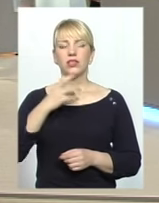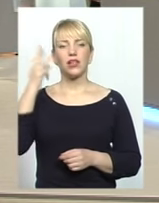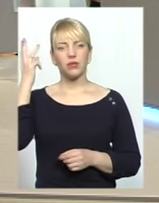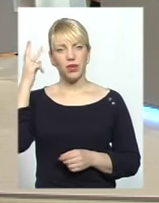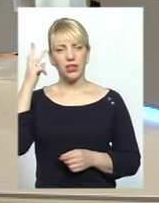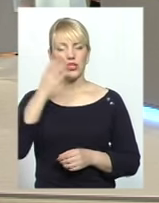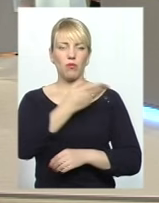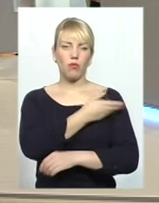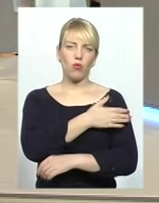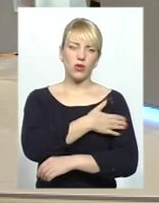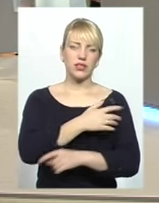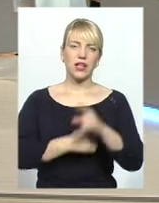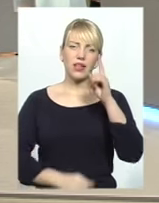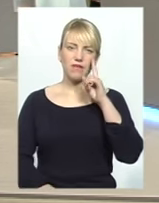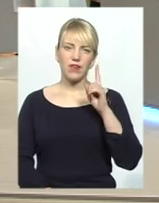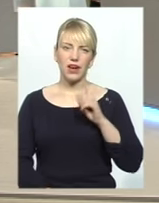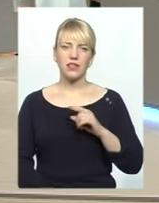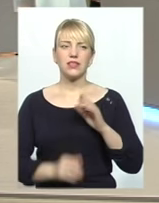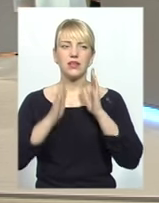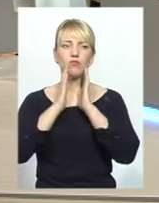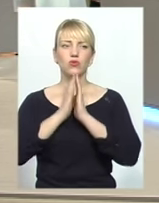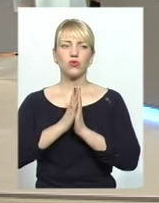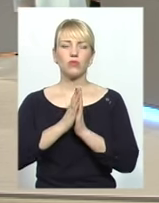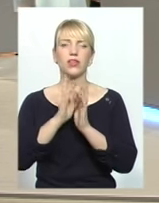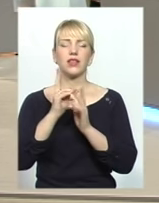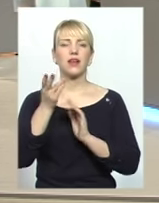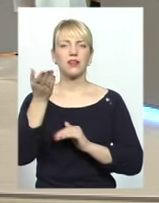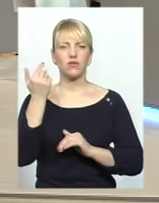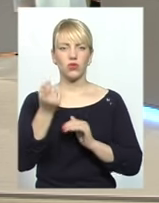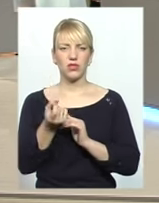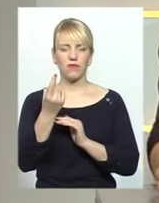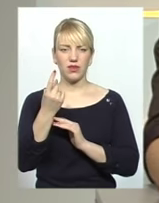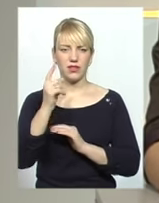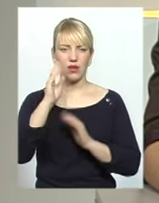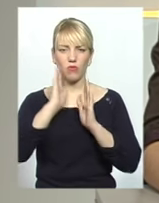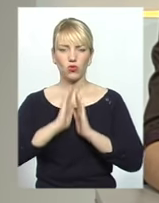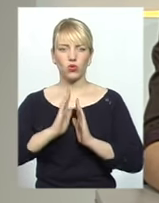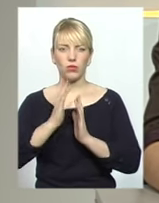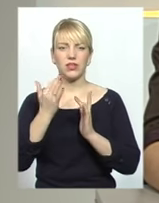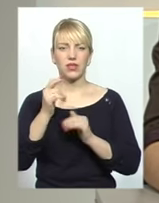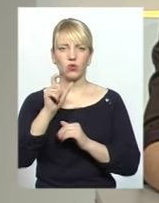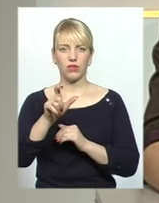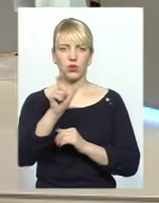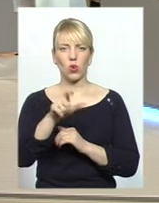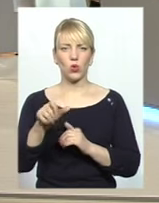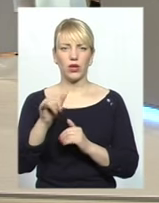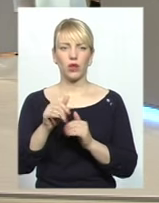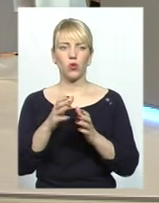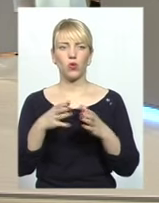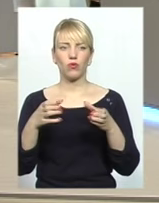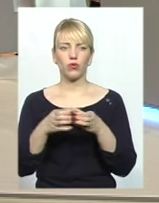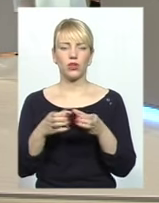єврейська громади, як давно з'явились мусульмани на Хмельниччині і наскільки чисельна ваша громада? Мусульмани на Хмельниччині